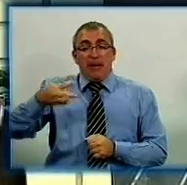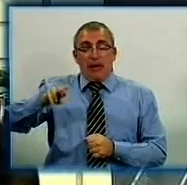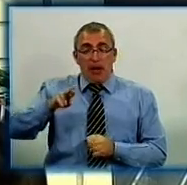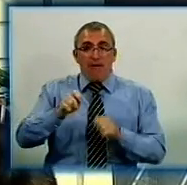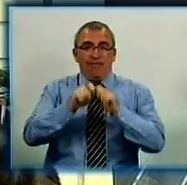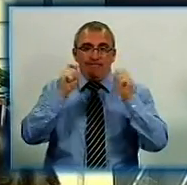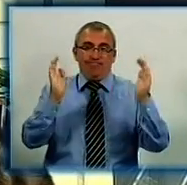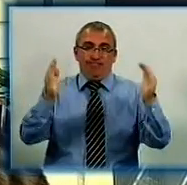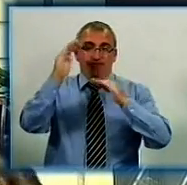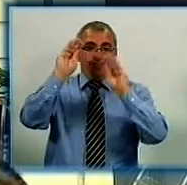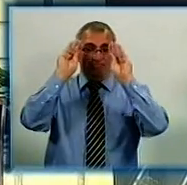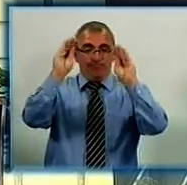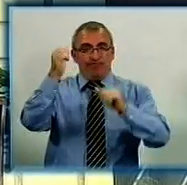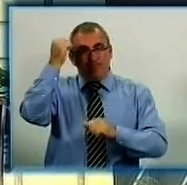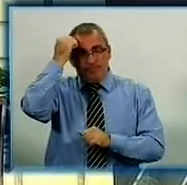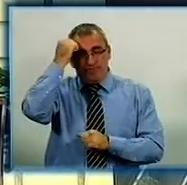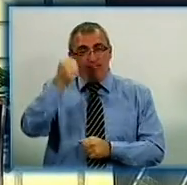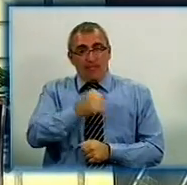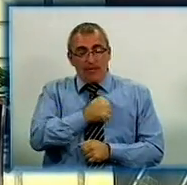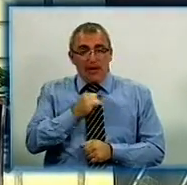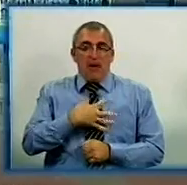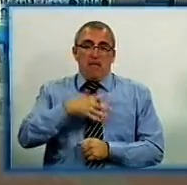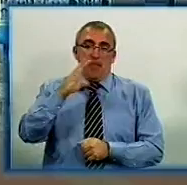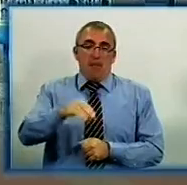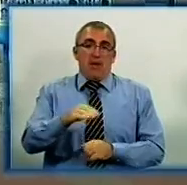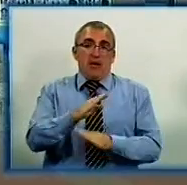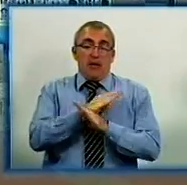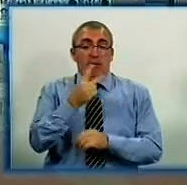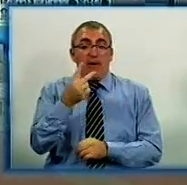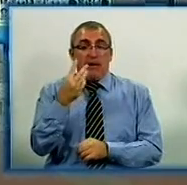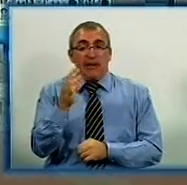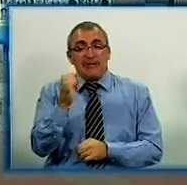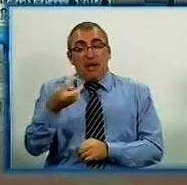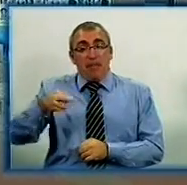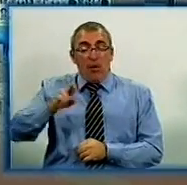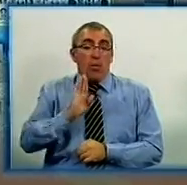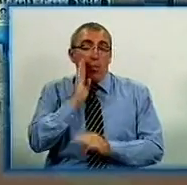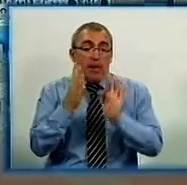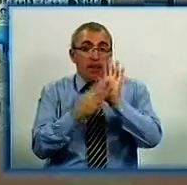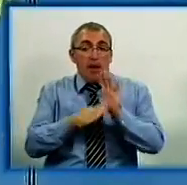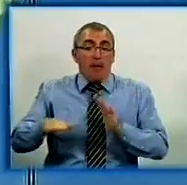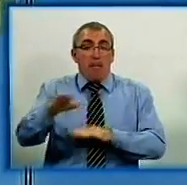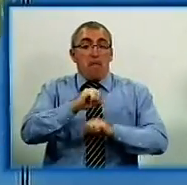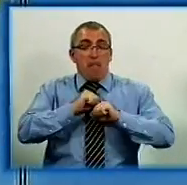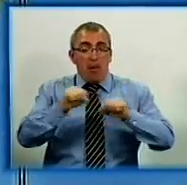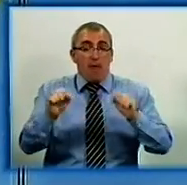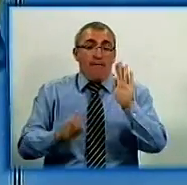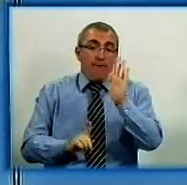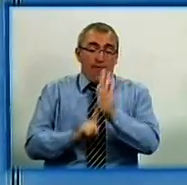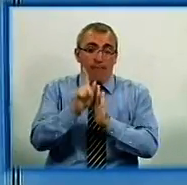меморіальних дощок, учасникам АТО і вшанування пам'яті загиблих. 23 серпня о 9 ранку на площі Героїв Майдану відбудеться